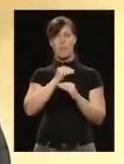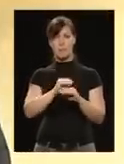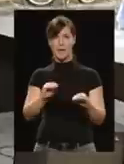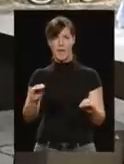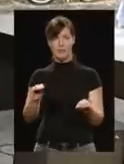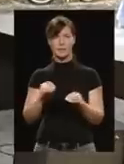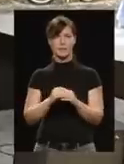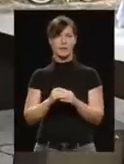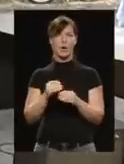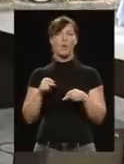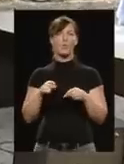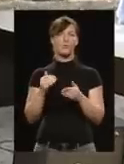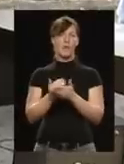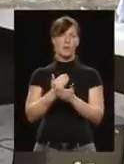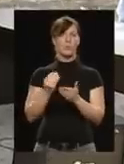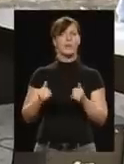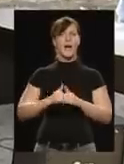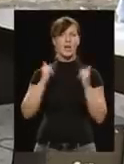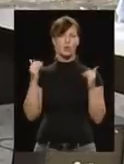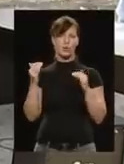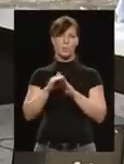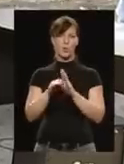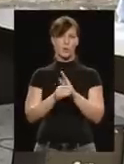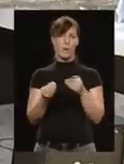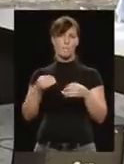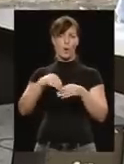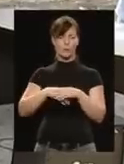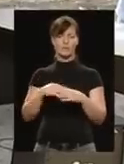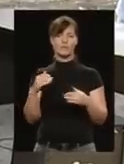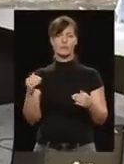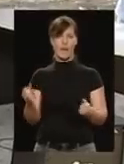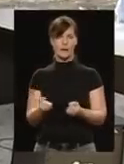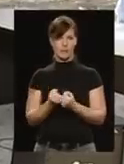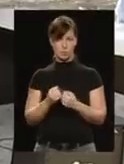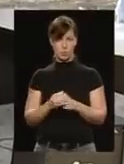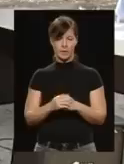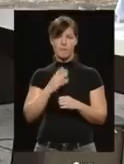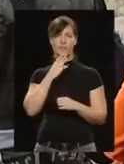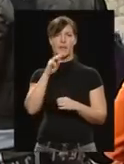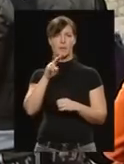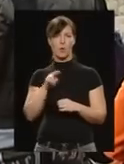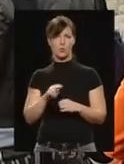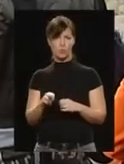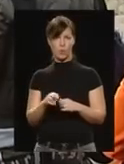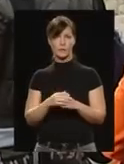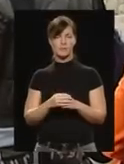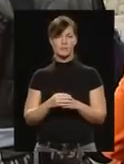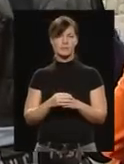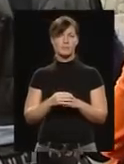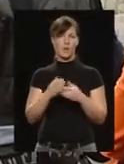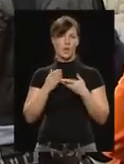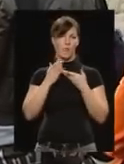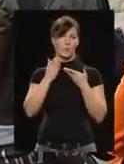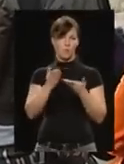érintő fővárosi útfelújítási program keretében készült el, amelyet Wintermantás Zsolt, a Fővárosi Önkormányzat közlekedési